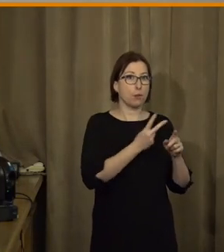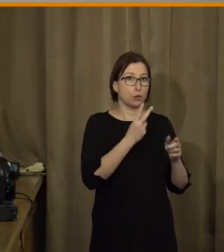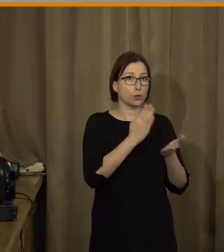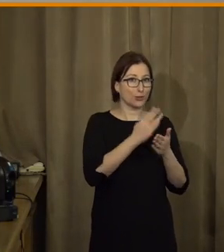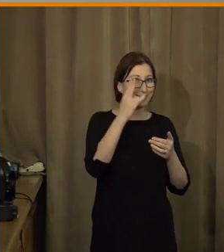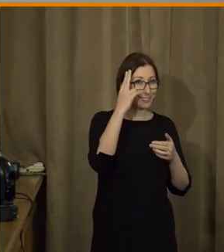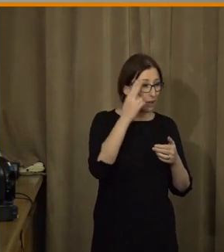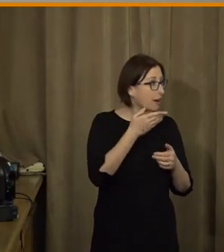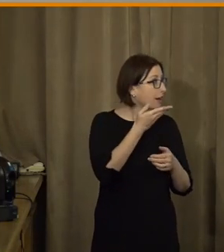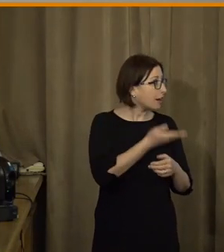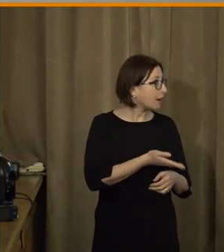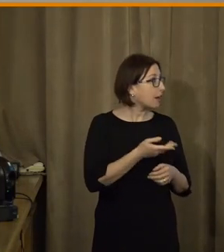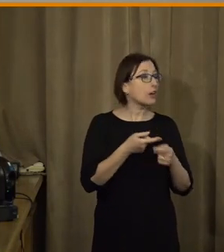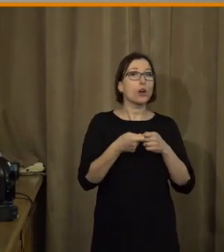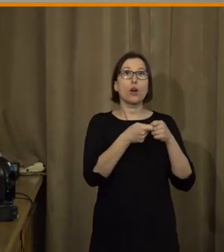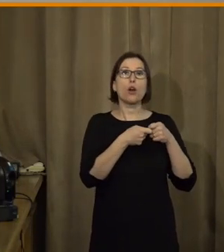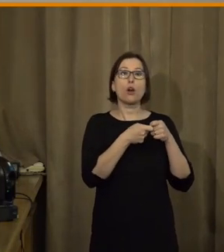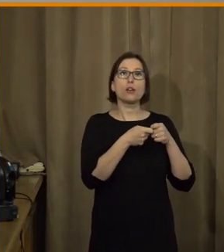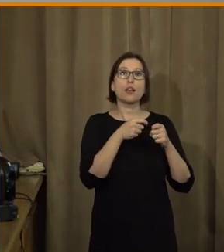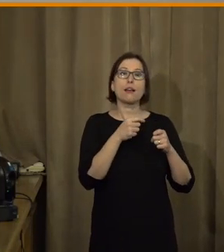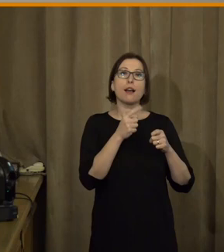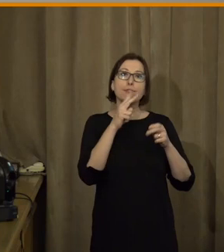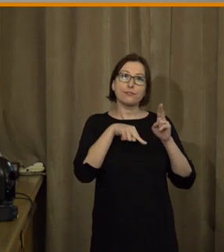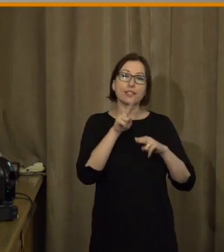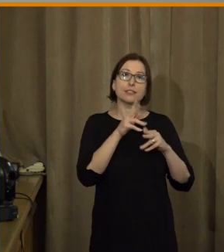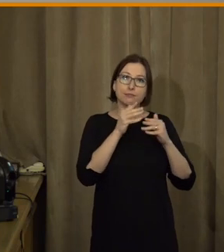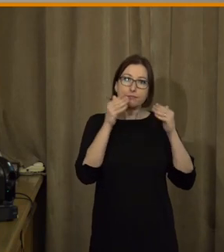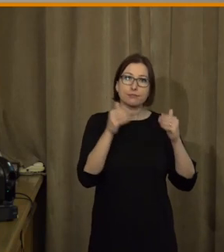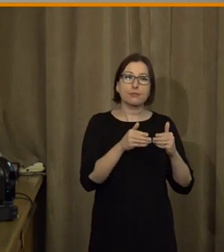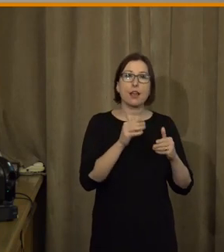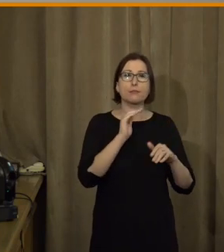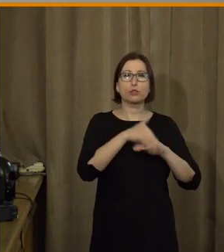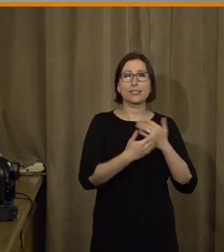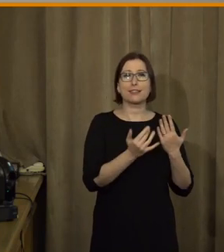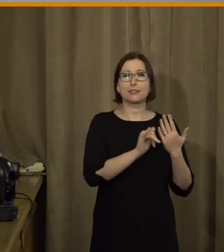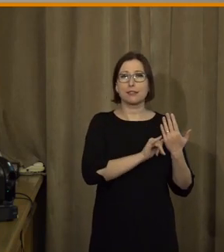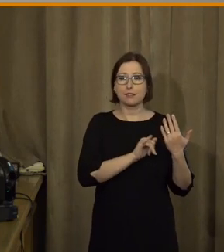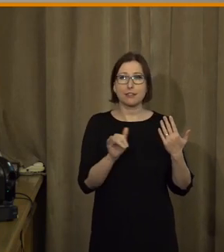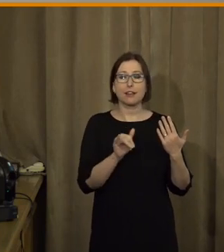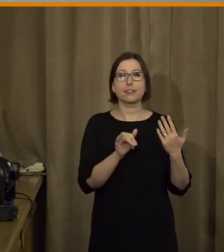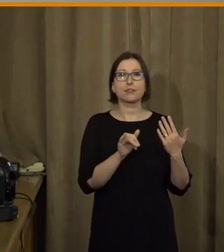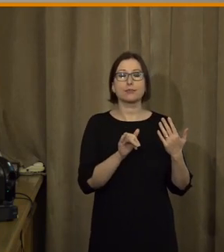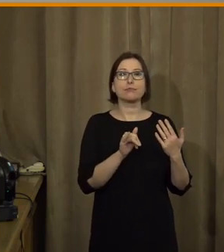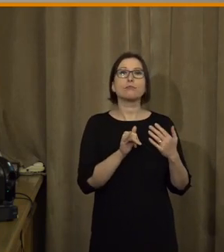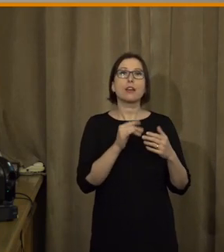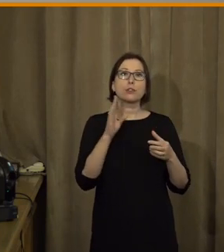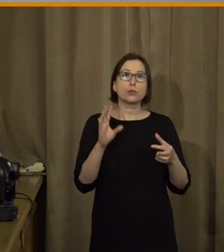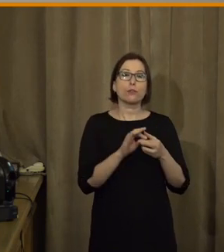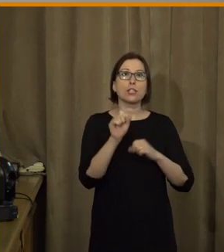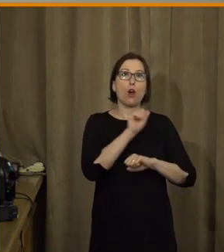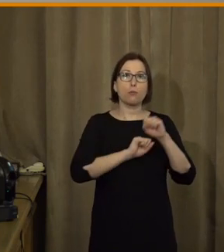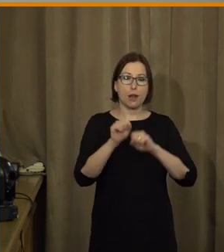znáte, já jenom řeknu, že kolega se věnuje už přes dekádu nejenom obraně